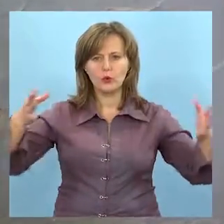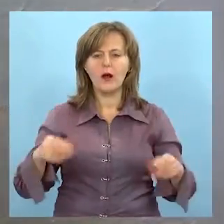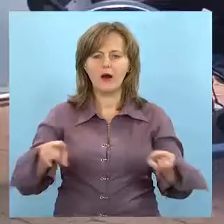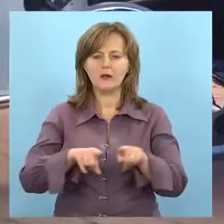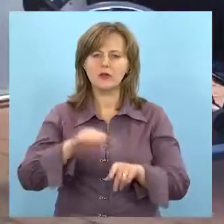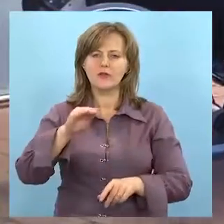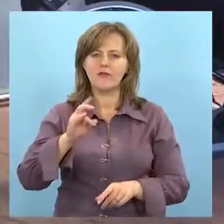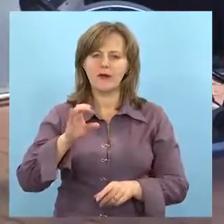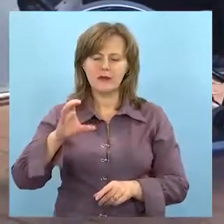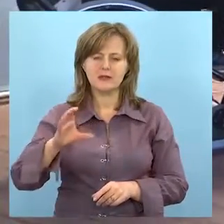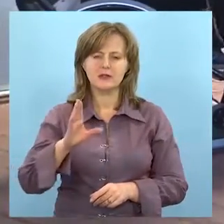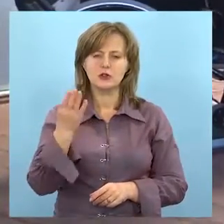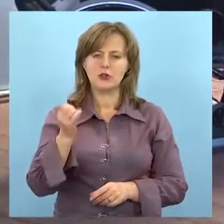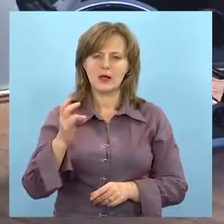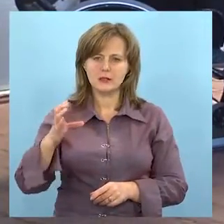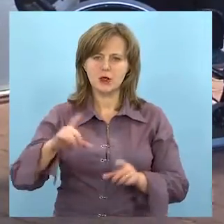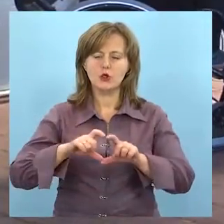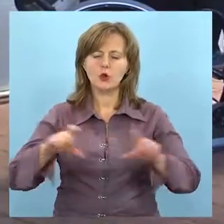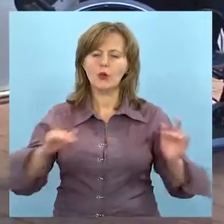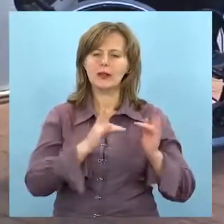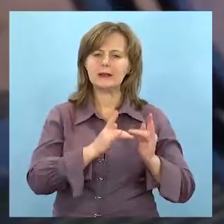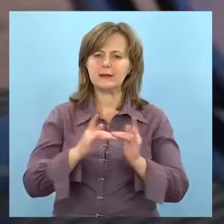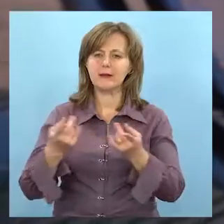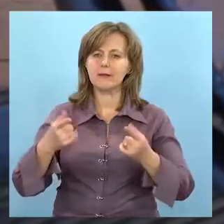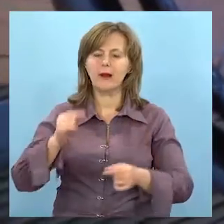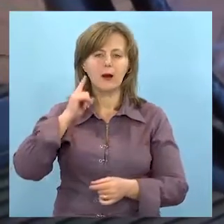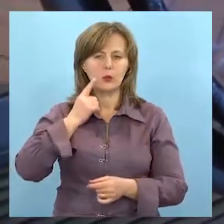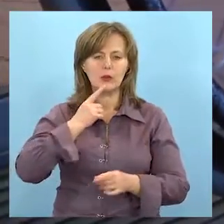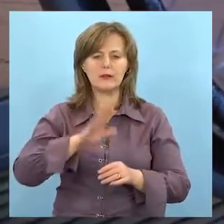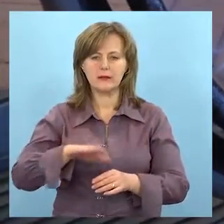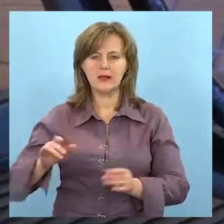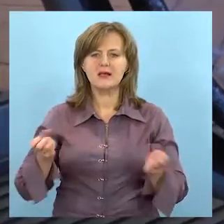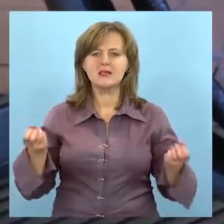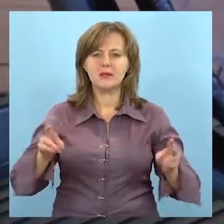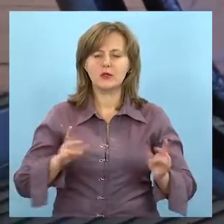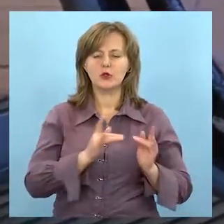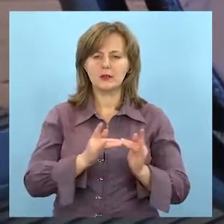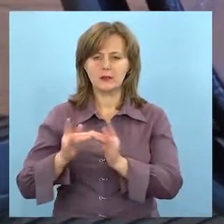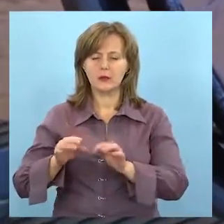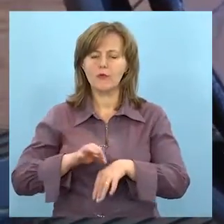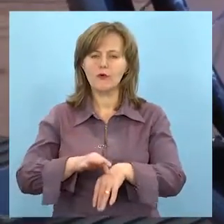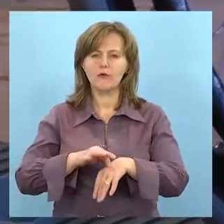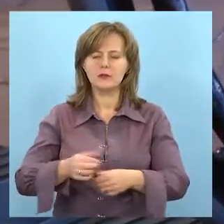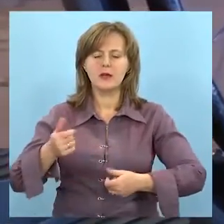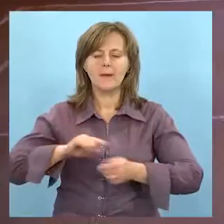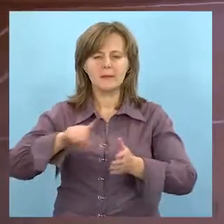представники таких установ, як Фенікс, Шанс, Волдіс, школа-інтернат для глухих дітей, спеціалізованих інтернатів.